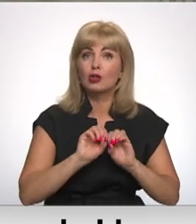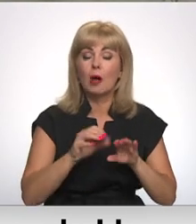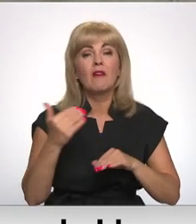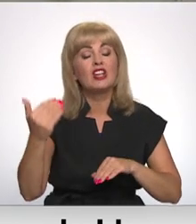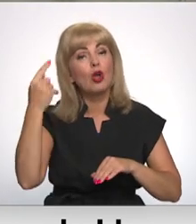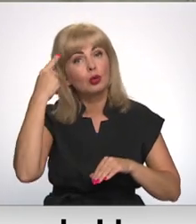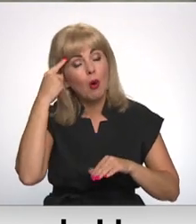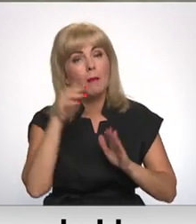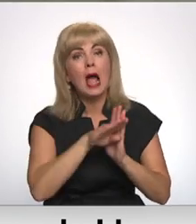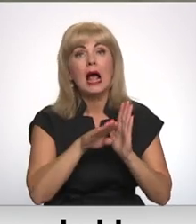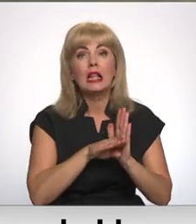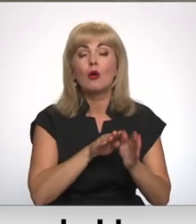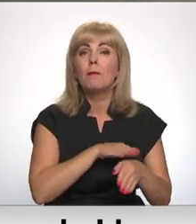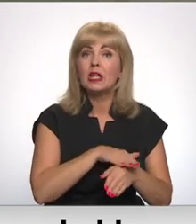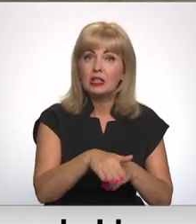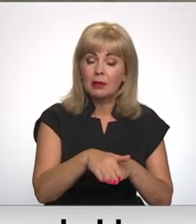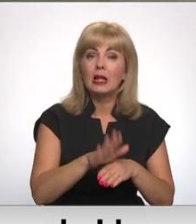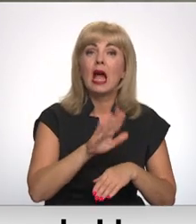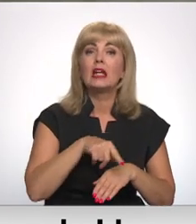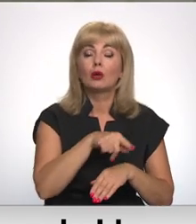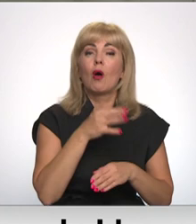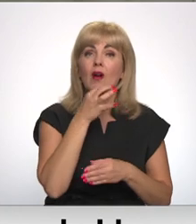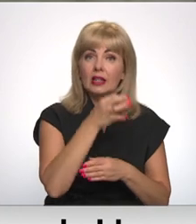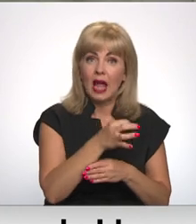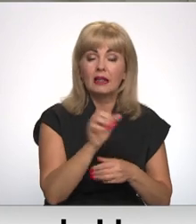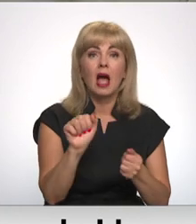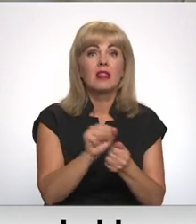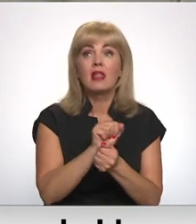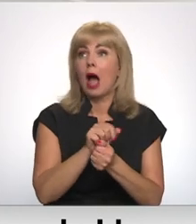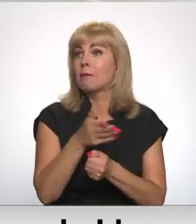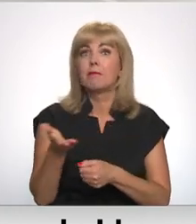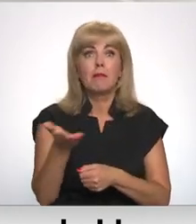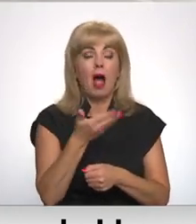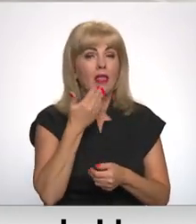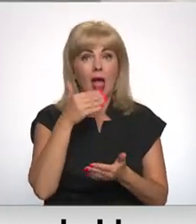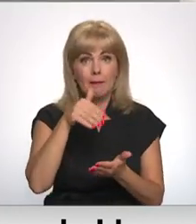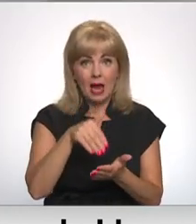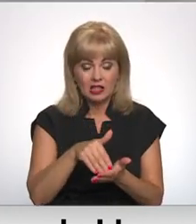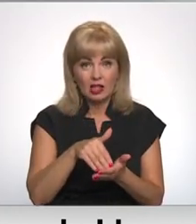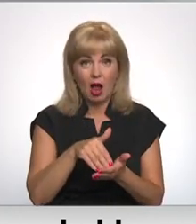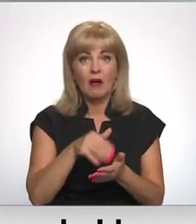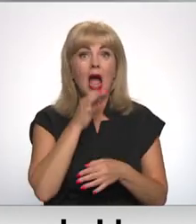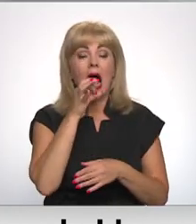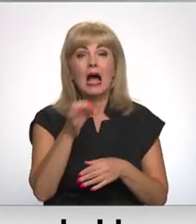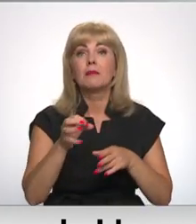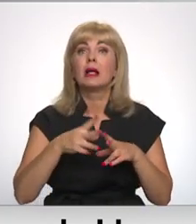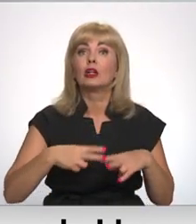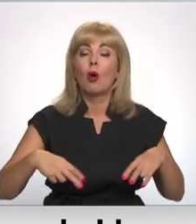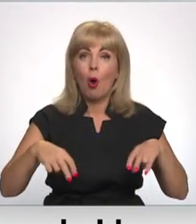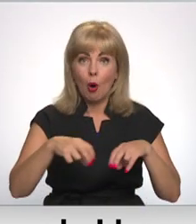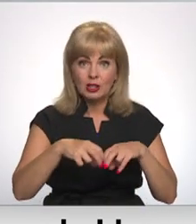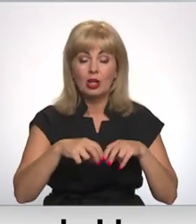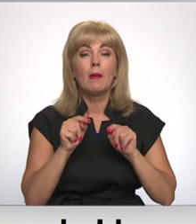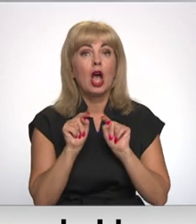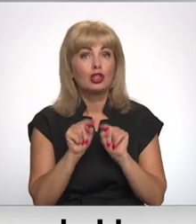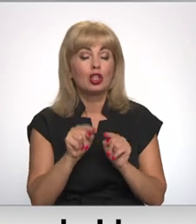prāta likums esot izpildīts, ja par to varot teikt, ka tas dabā nepastāv. Atbildi komisijā bija, ka, nu,